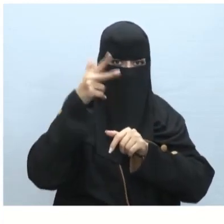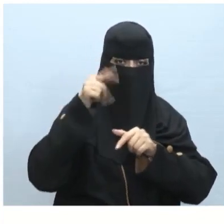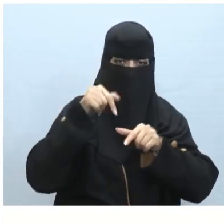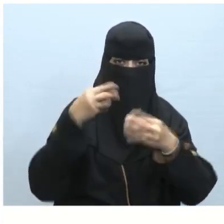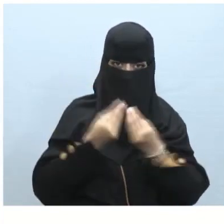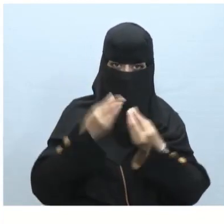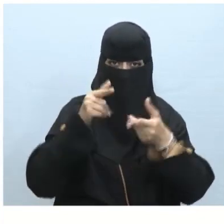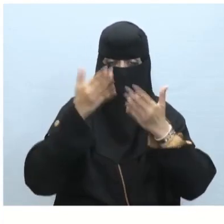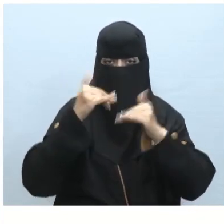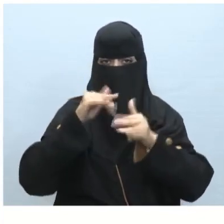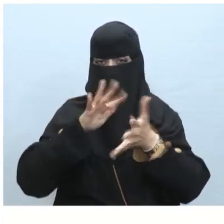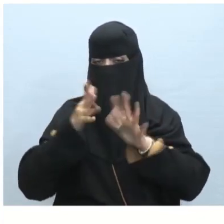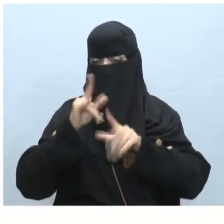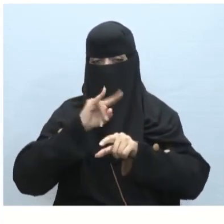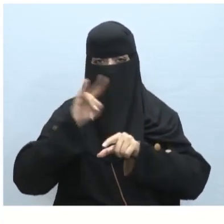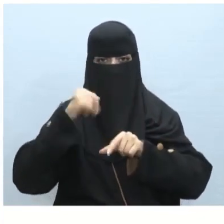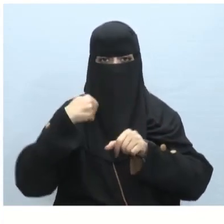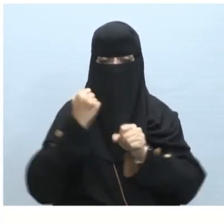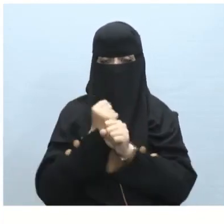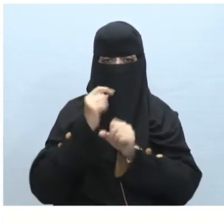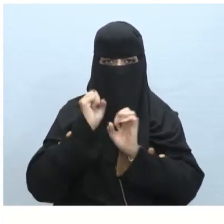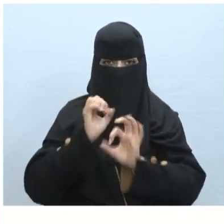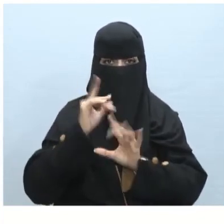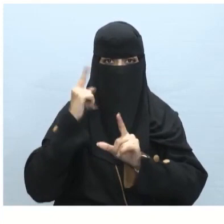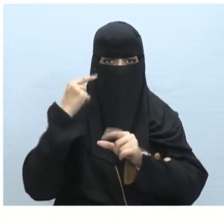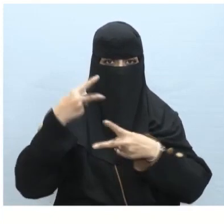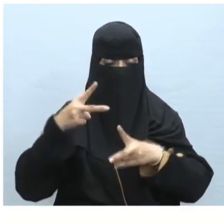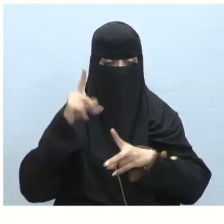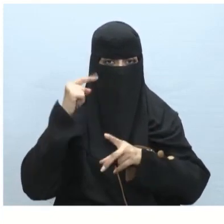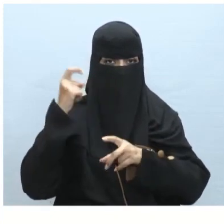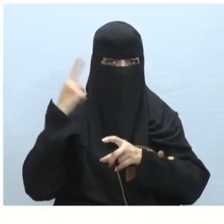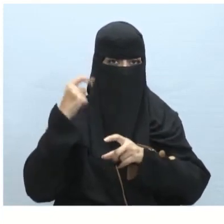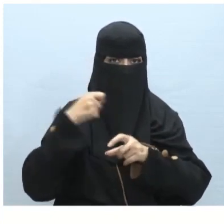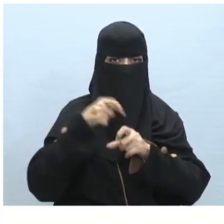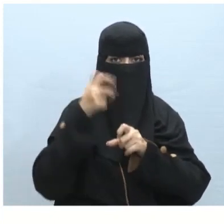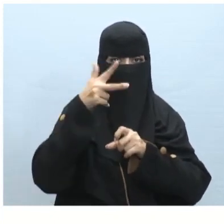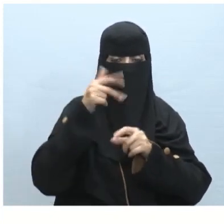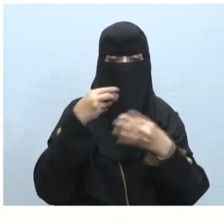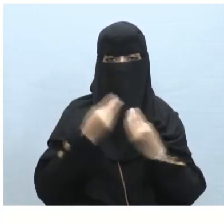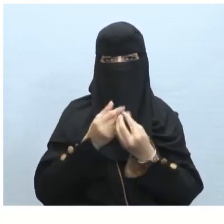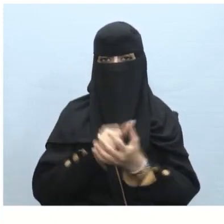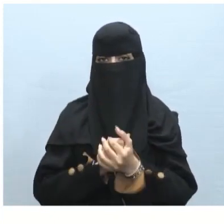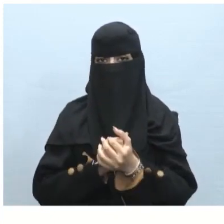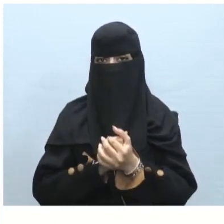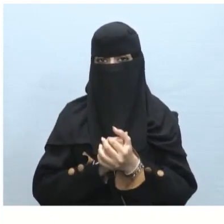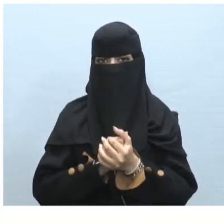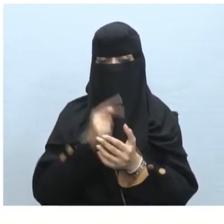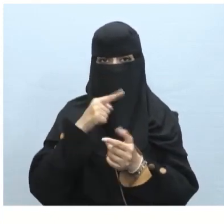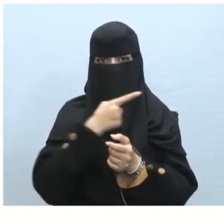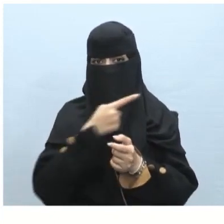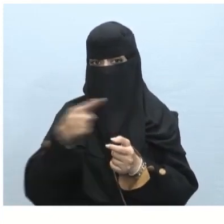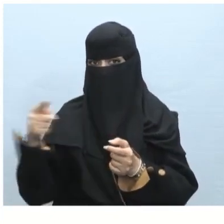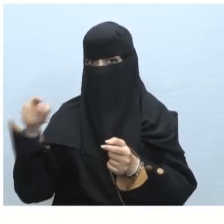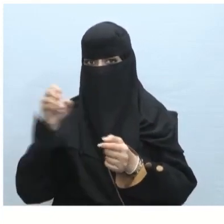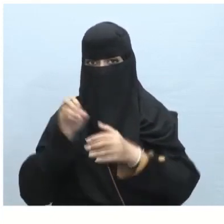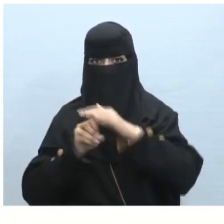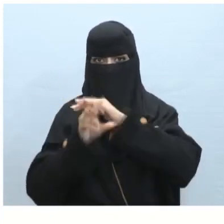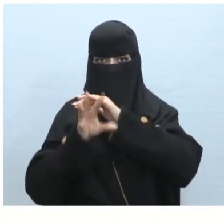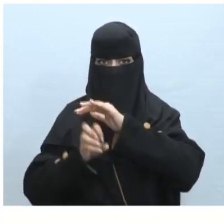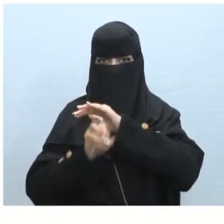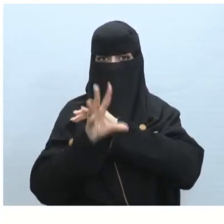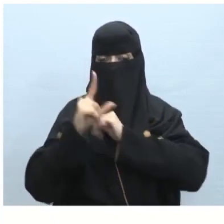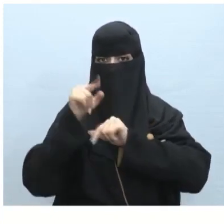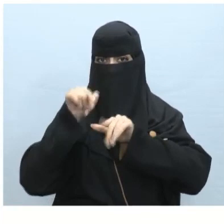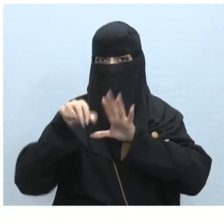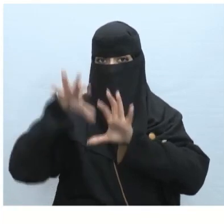حد سواء أو لا يمكن تشغيل مقطع صوتي أو مقطع فيديو أو طوال مدة العرض التقديمي كان